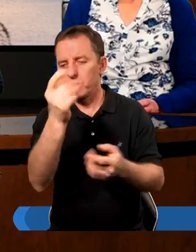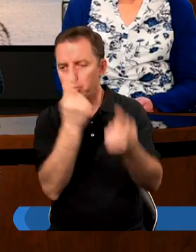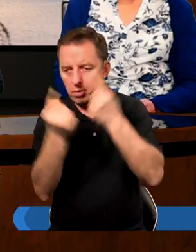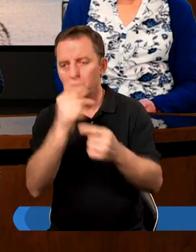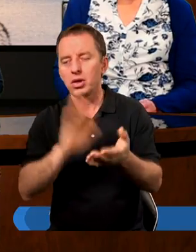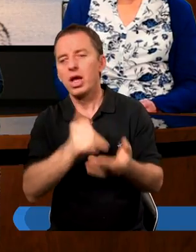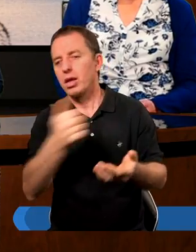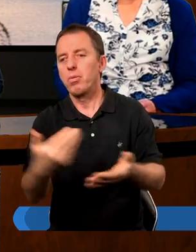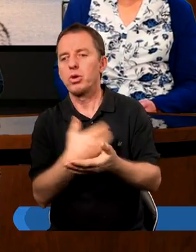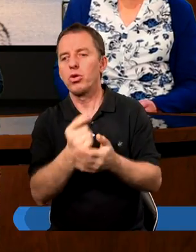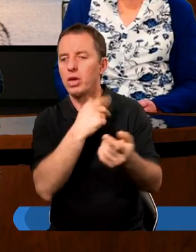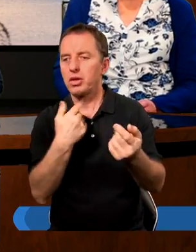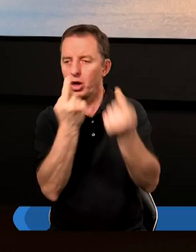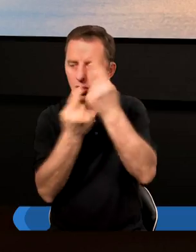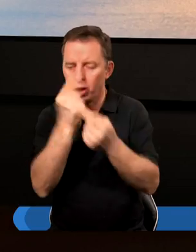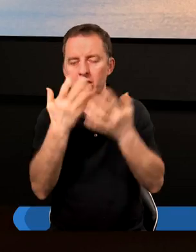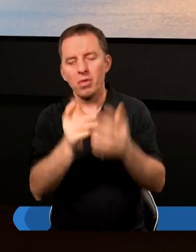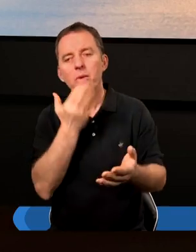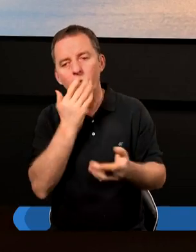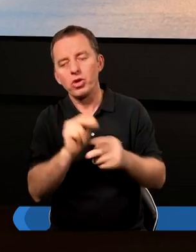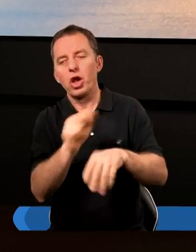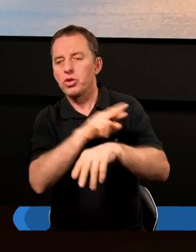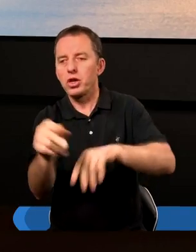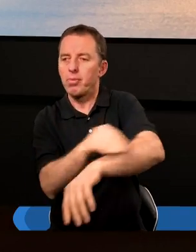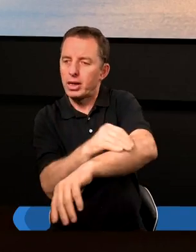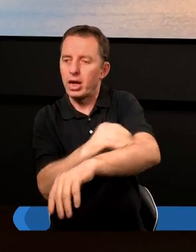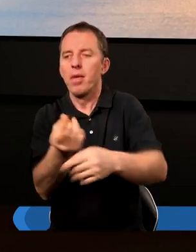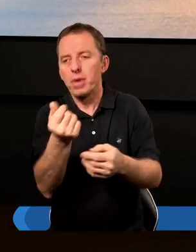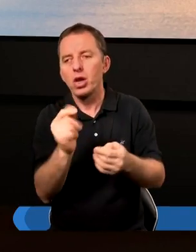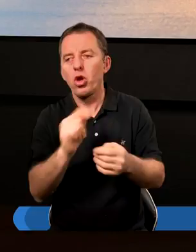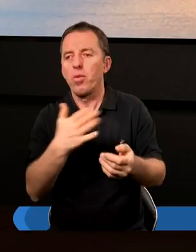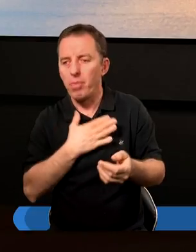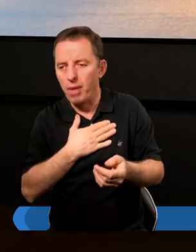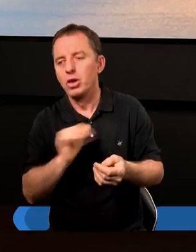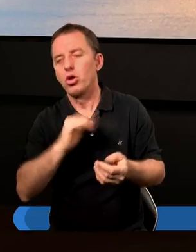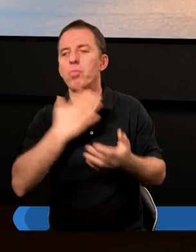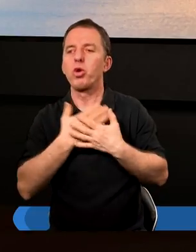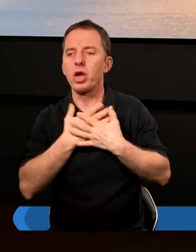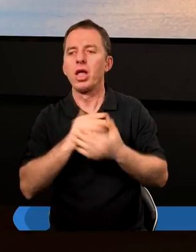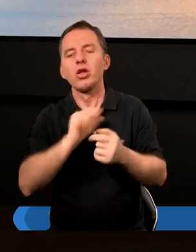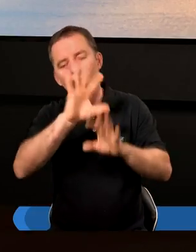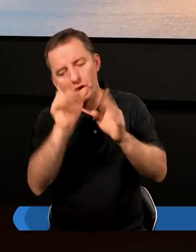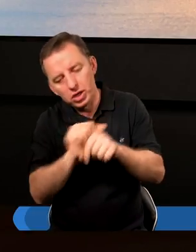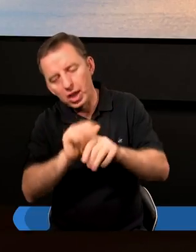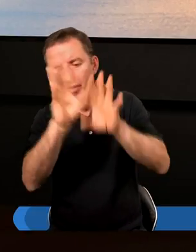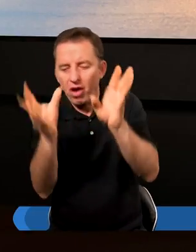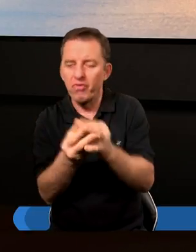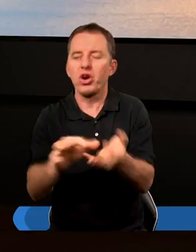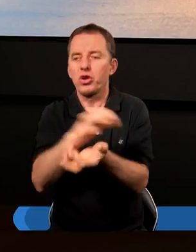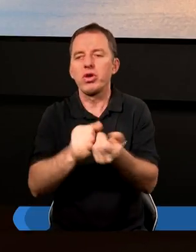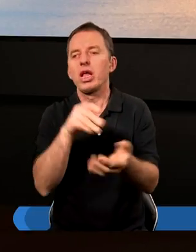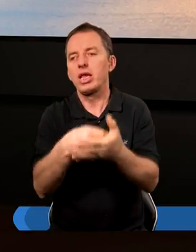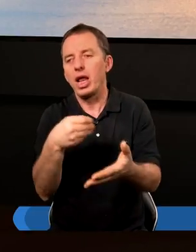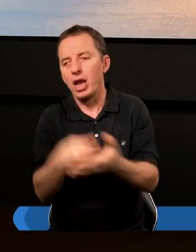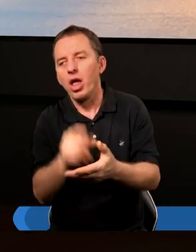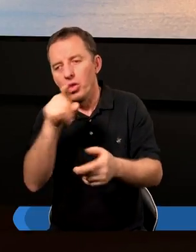dobra myśl na samym początku naszego rozważania. Nie chcemy mówić, że rzeczy materialne, pieniądze, to co mamy, to co posiadamy, to co istnieje w ogóle we wszechświecie